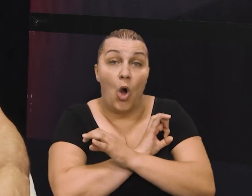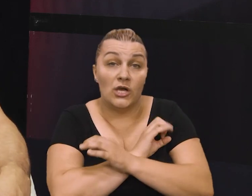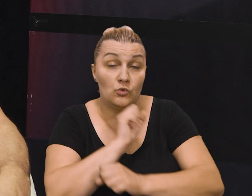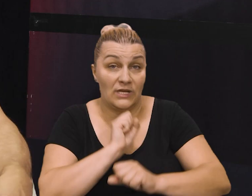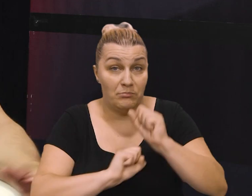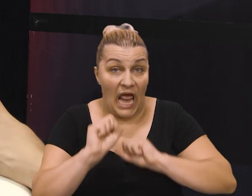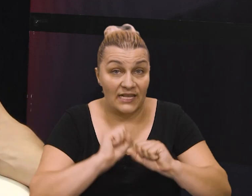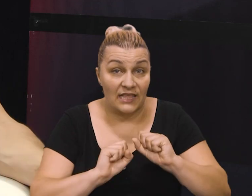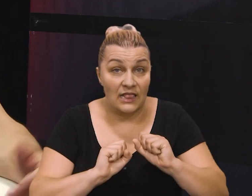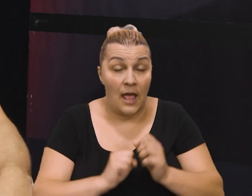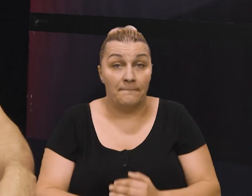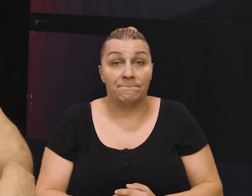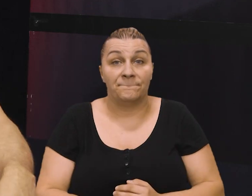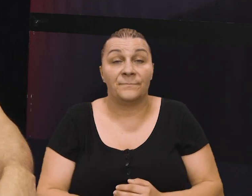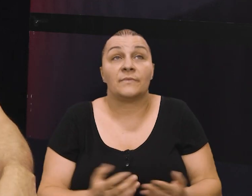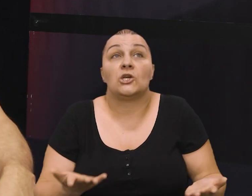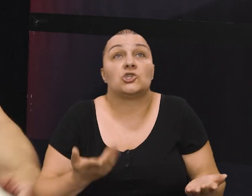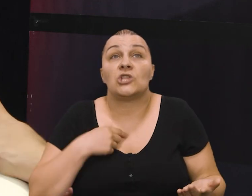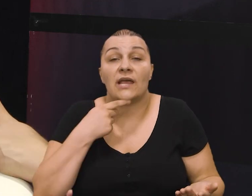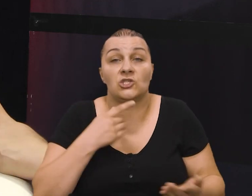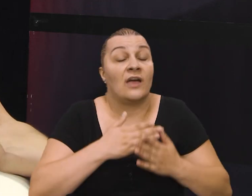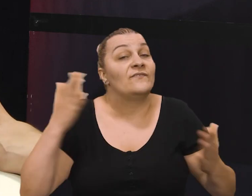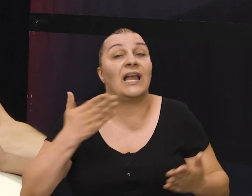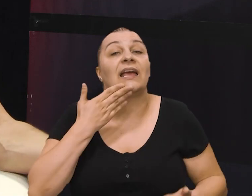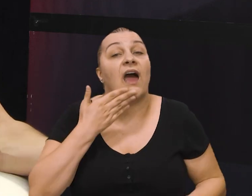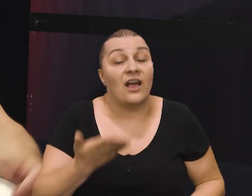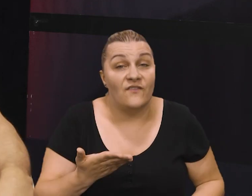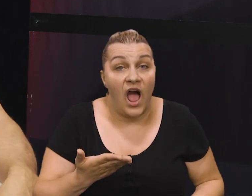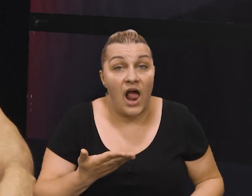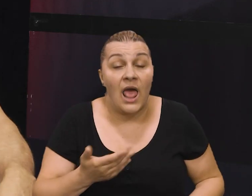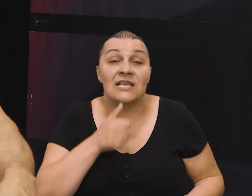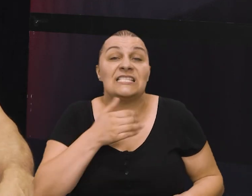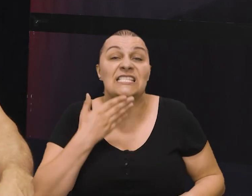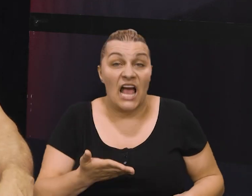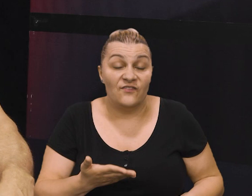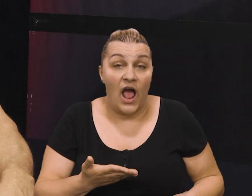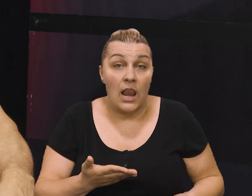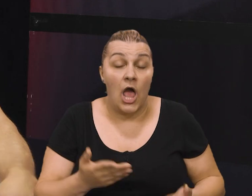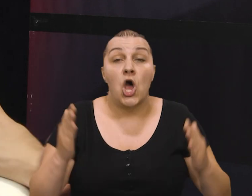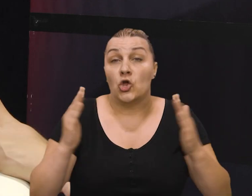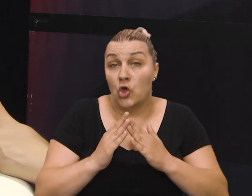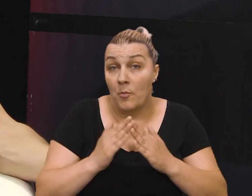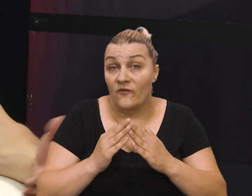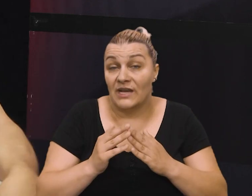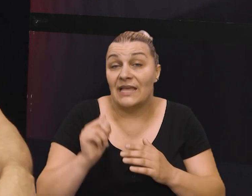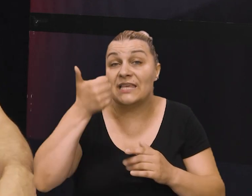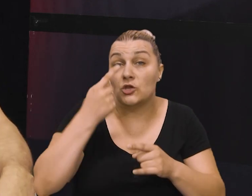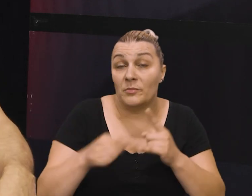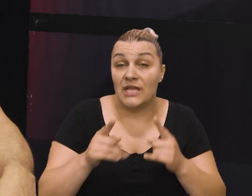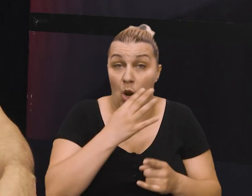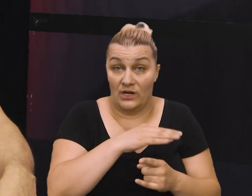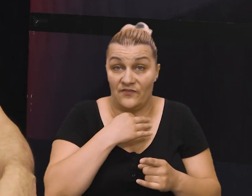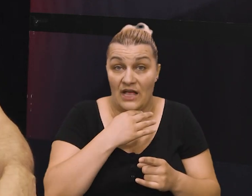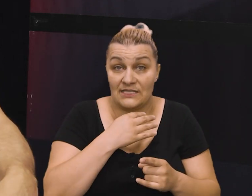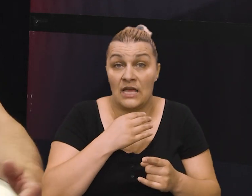poginuli branitelja šta reći velika hvala i zahvala mislim da je domovina u